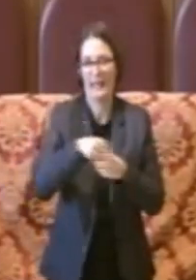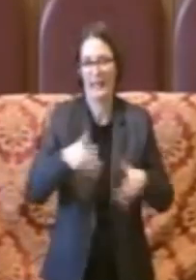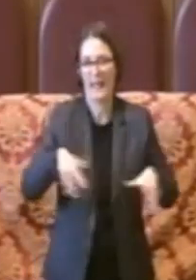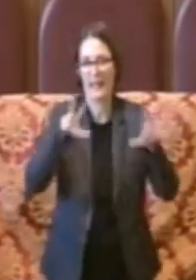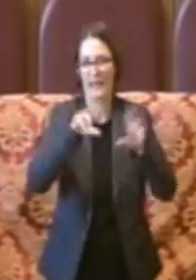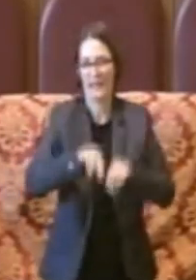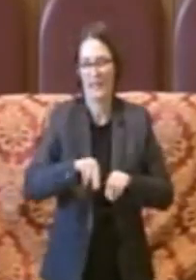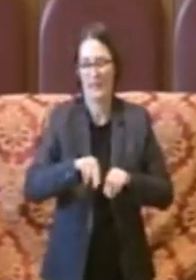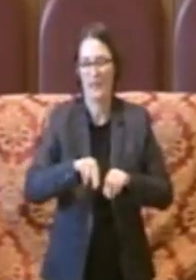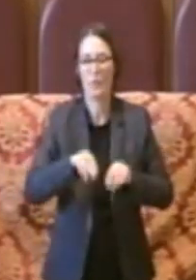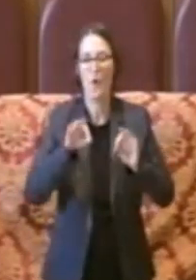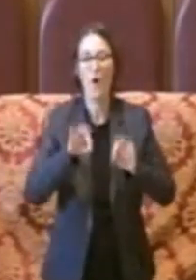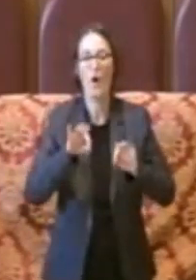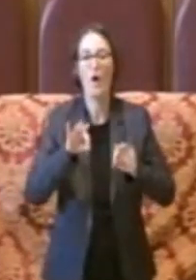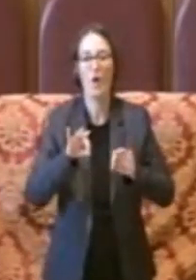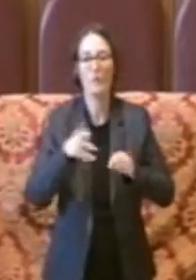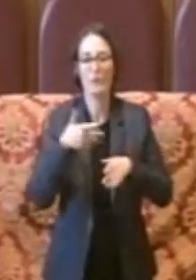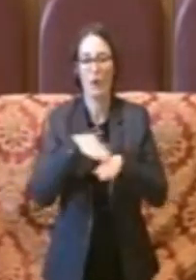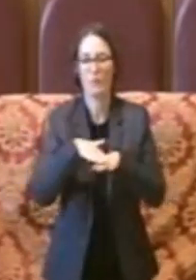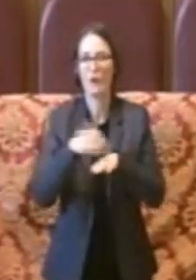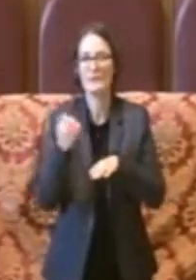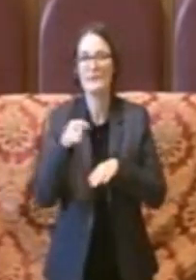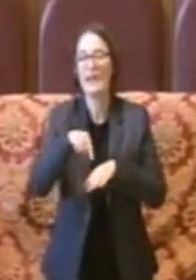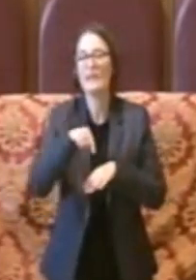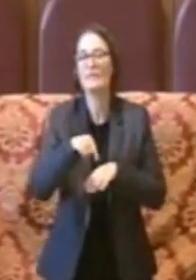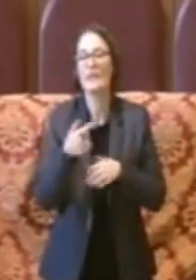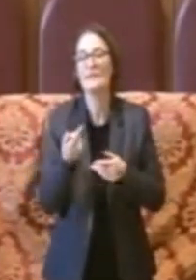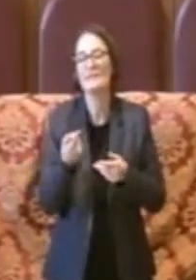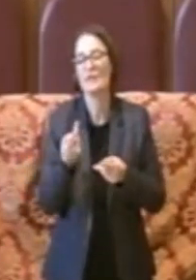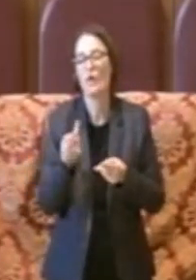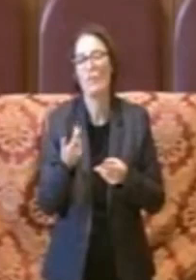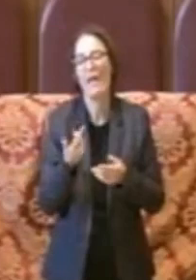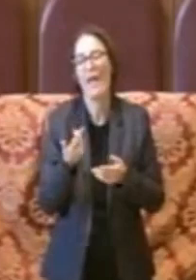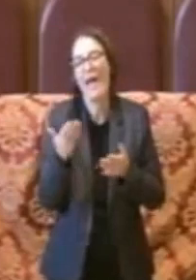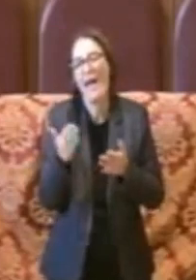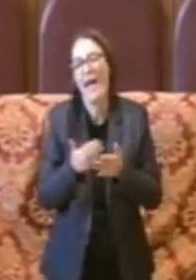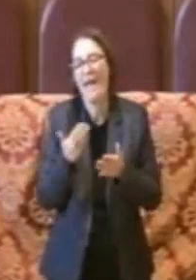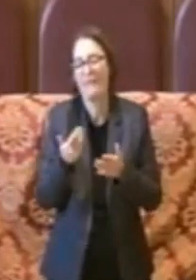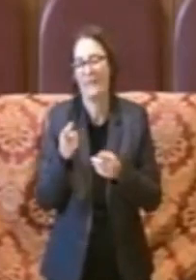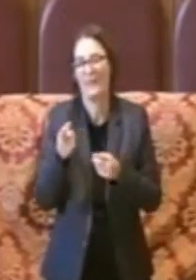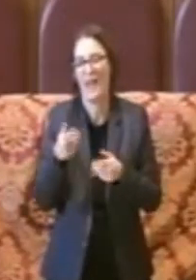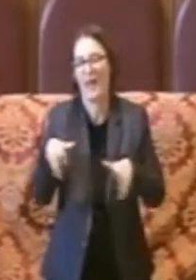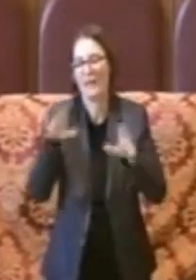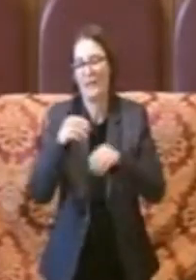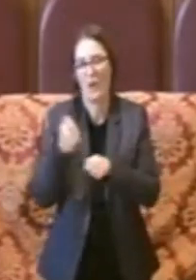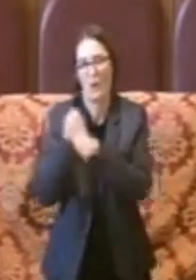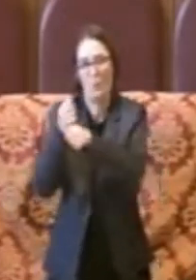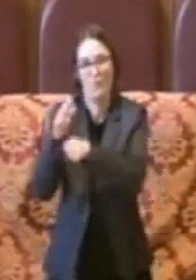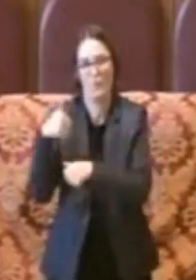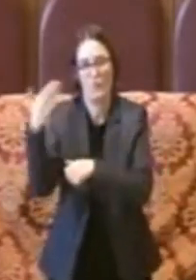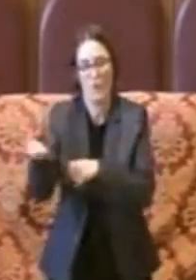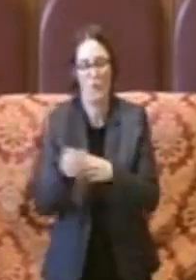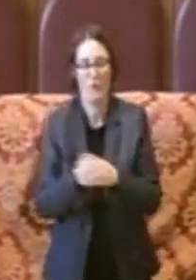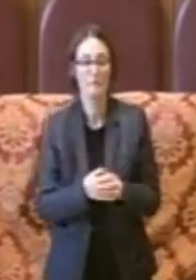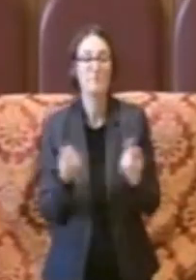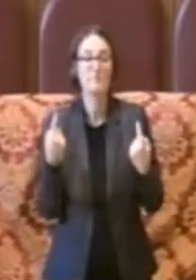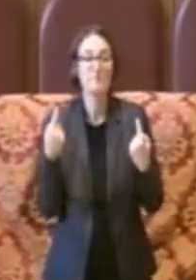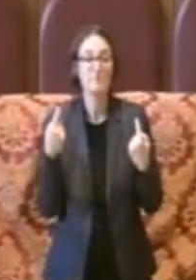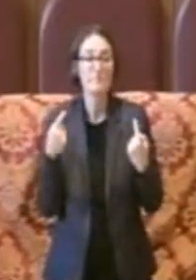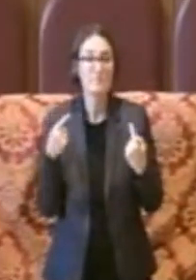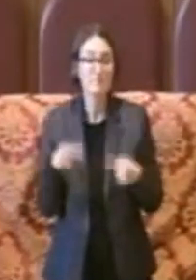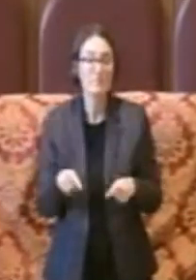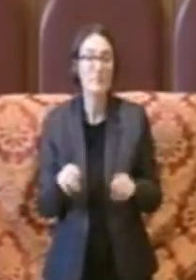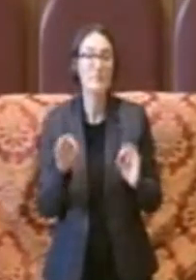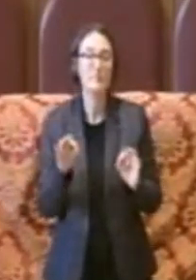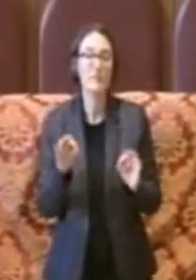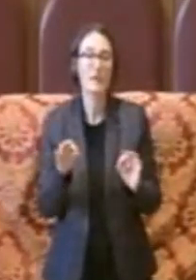potessero essere completamente esternalizzati. quindi questo avviene, come sappiamo, attraverso